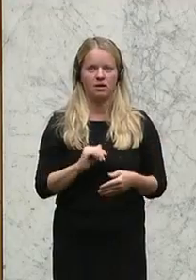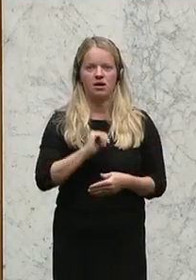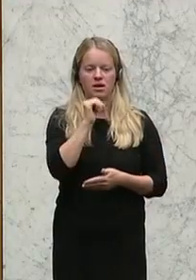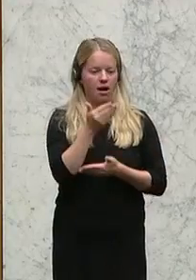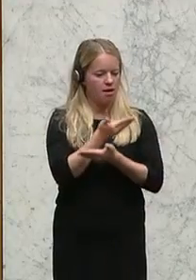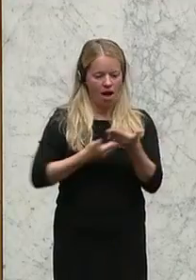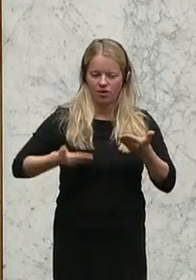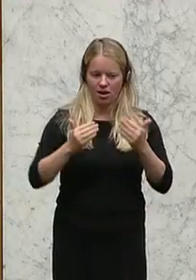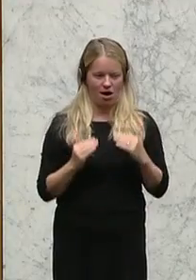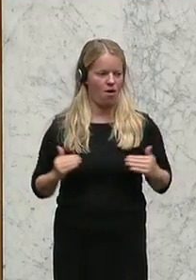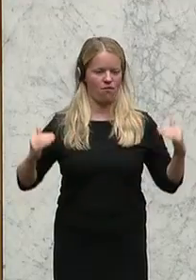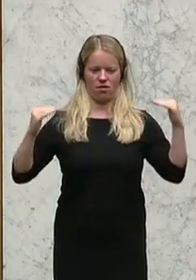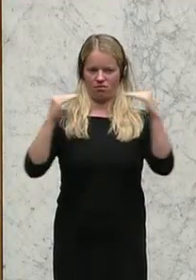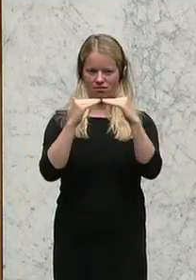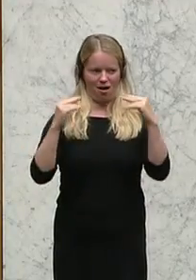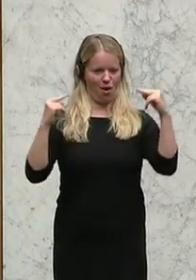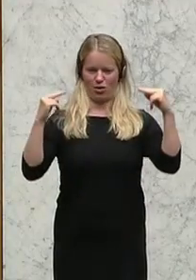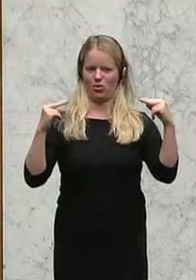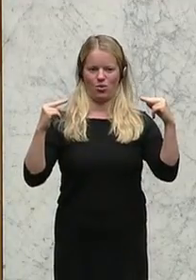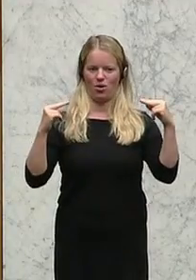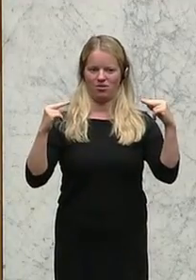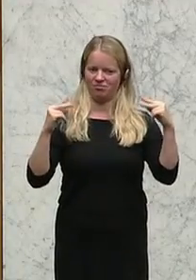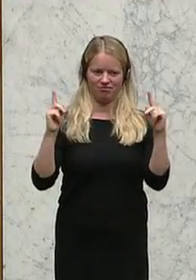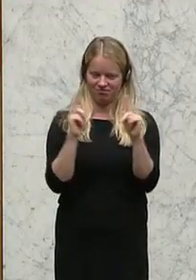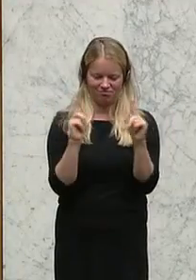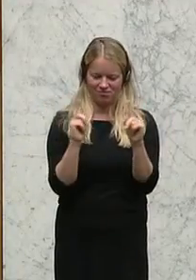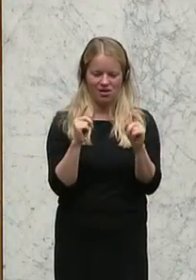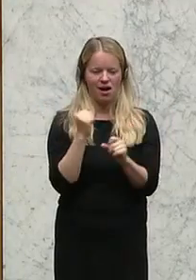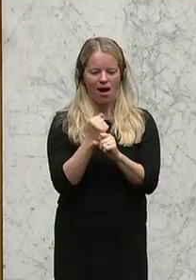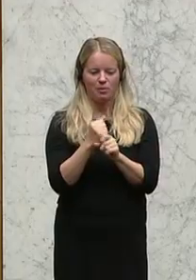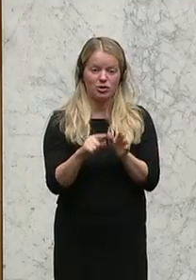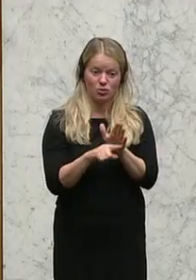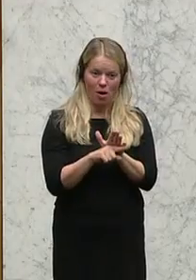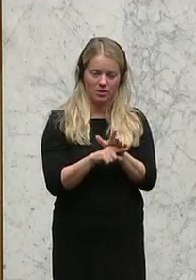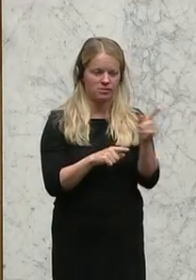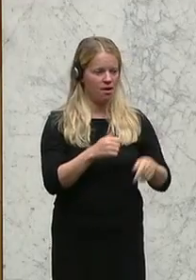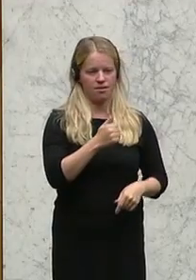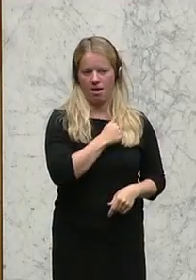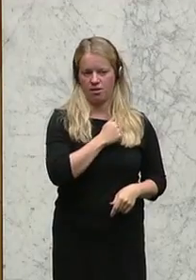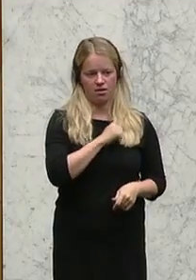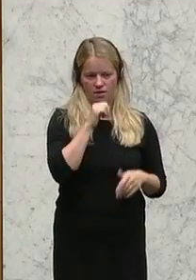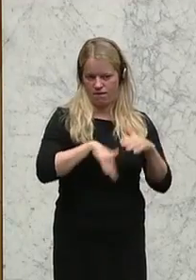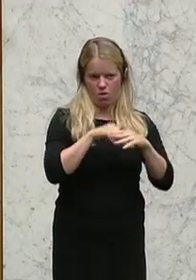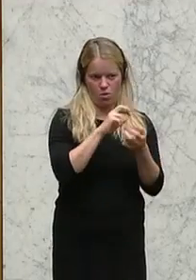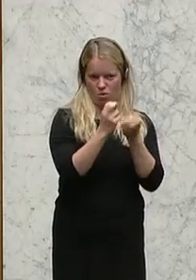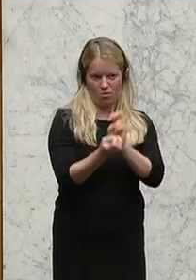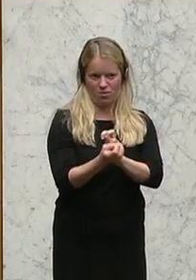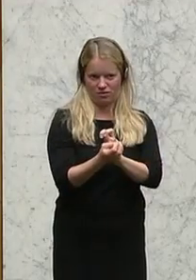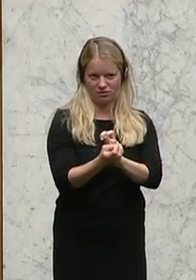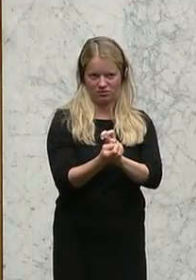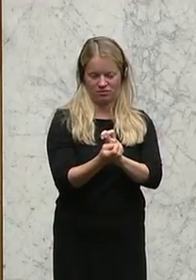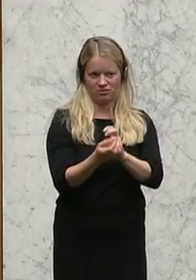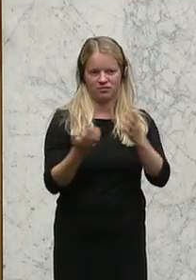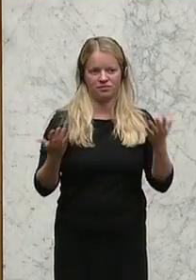auf Augenhöhe ist. Allein die Kernarbeitsnormen wären von Kanada nicht vollzogen. Und das ist auch der Grund,